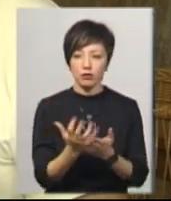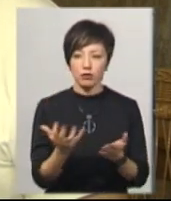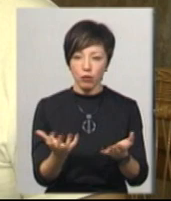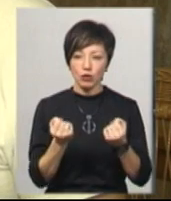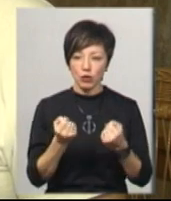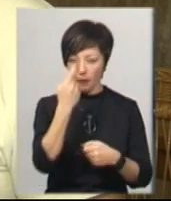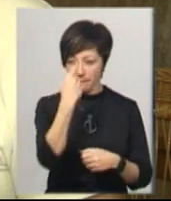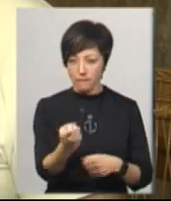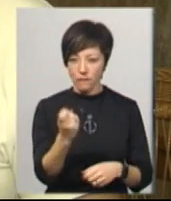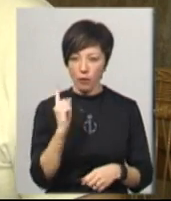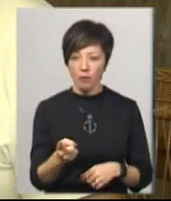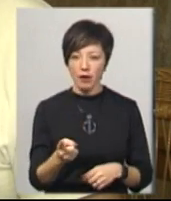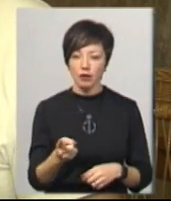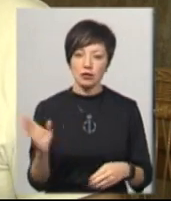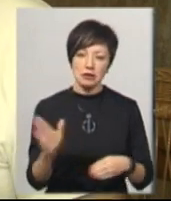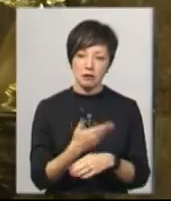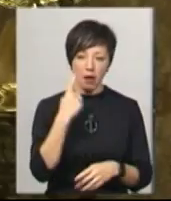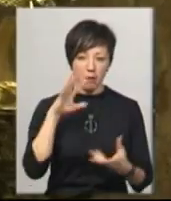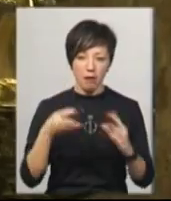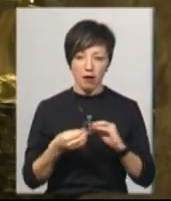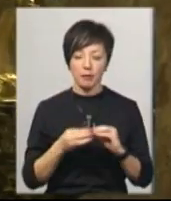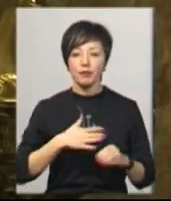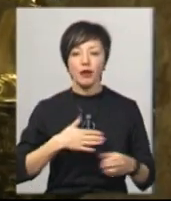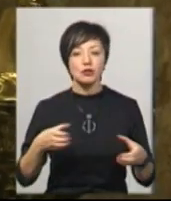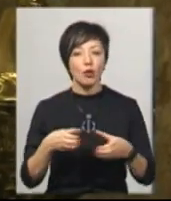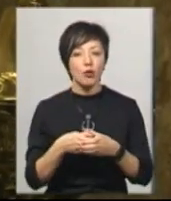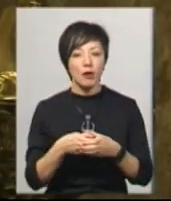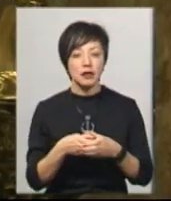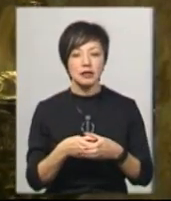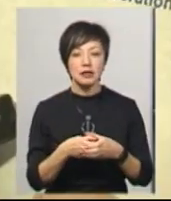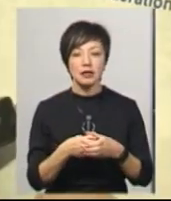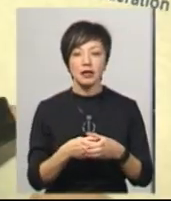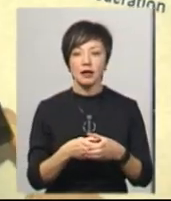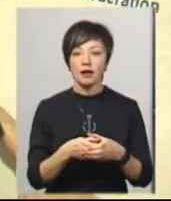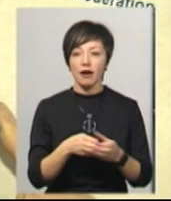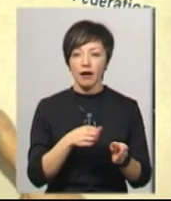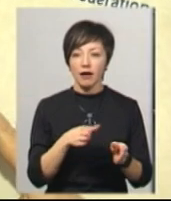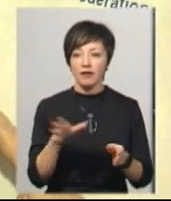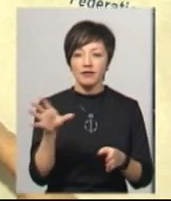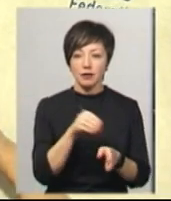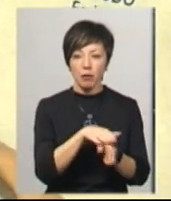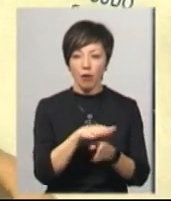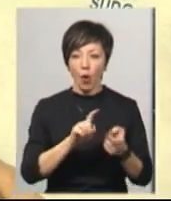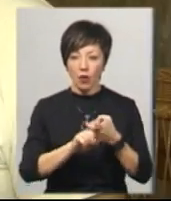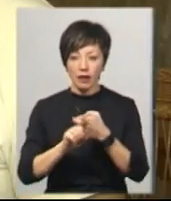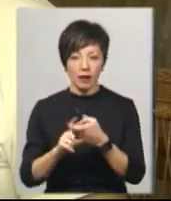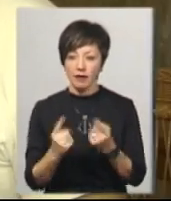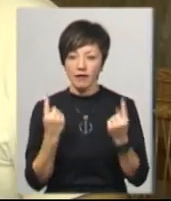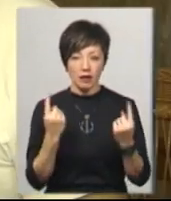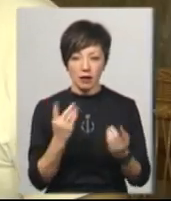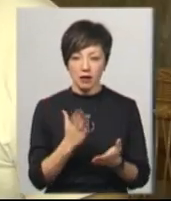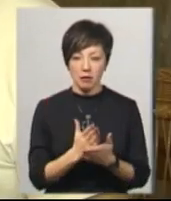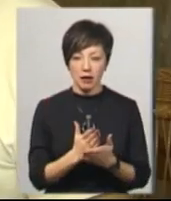попередження, то їм знімали бали. Наша команда в сімі контакти не великі, має